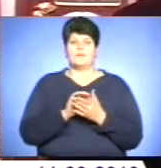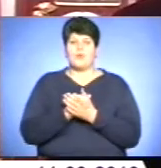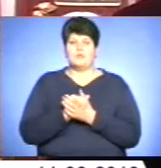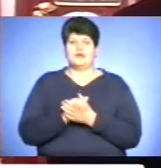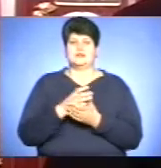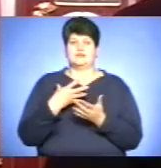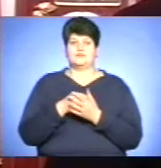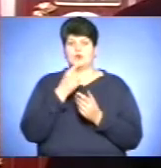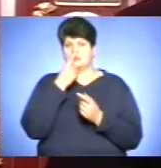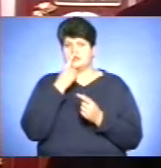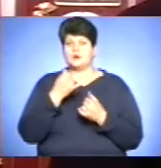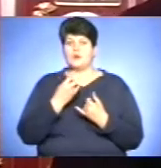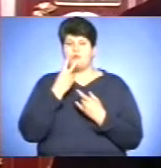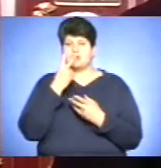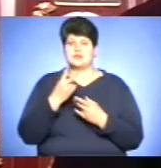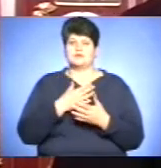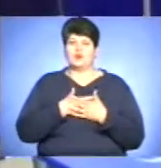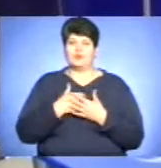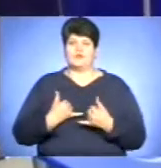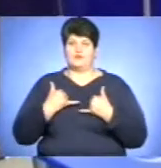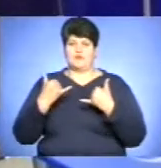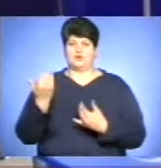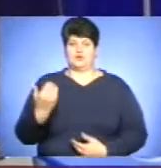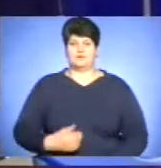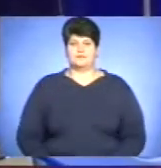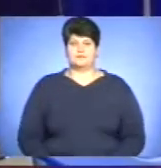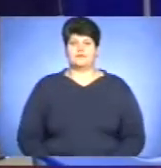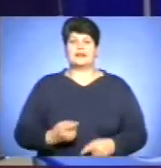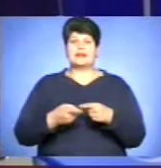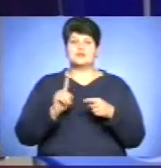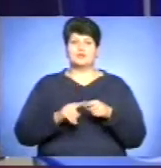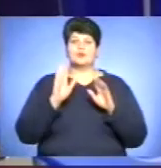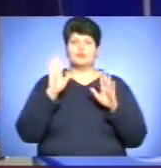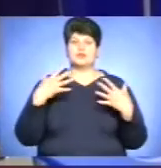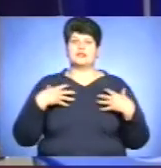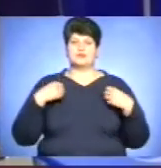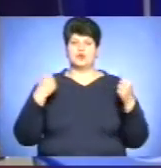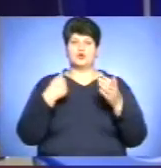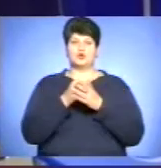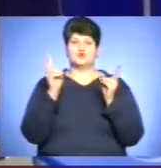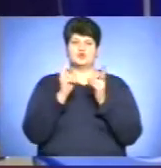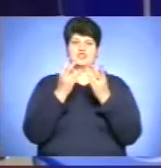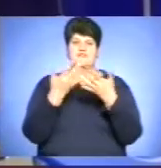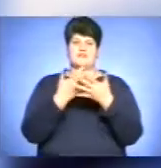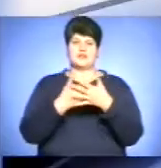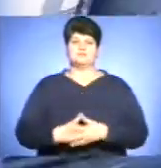і показати свою любов і повагу до нього. На цьому будьте здорові, до зустрічі в ефірі.